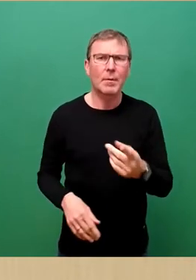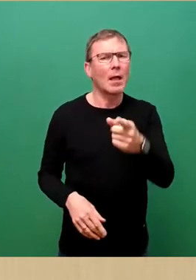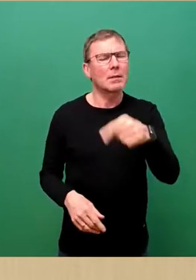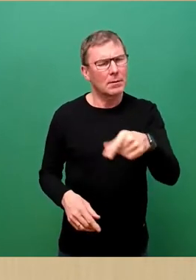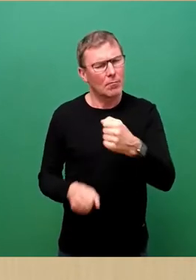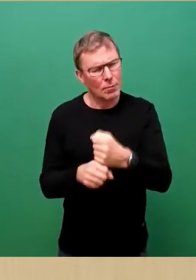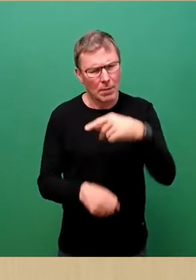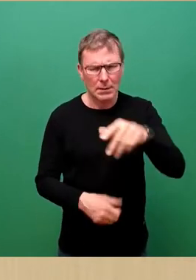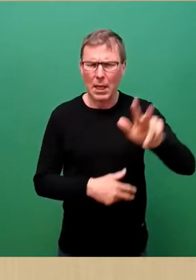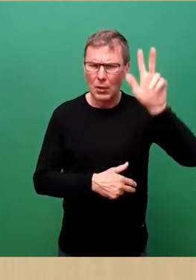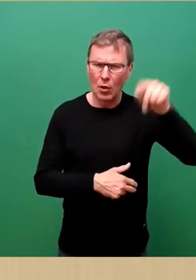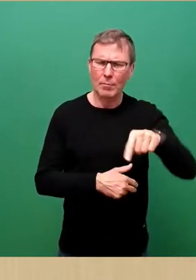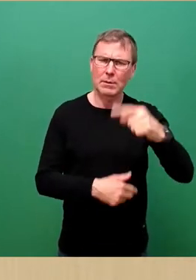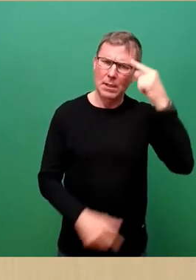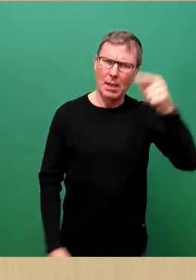Gelöbnis besinnen.